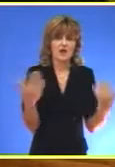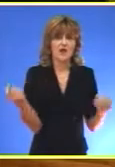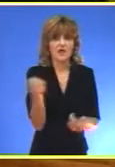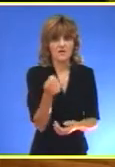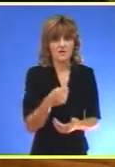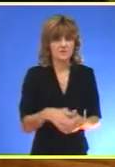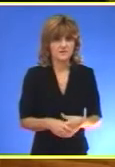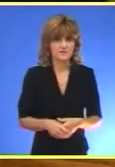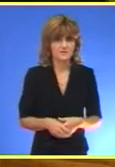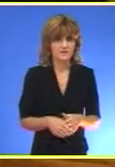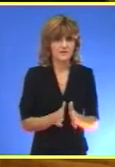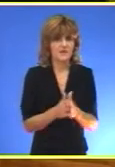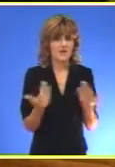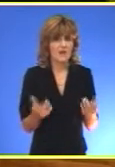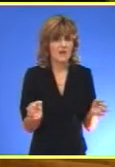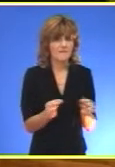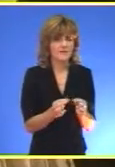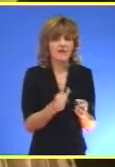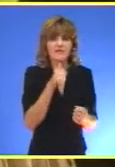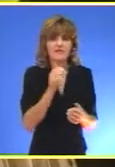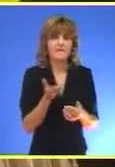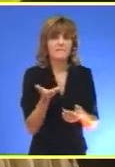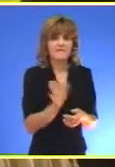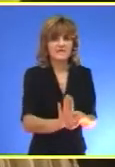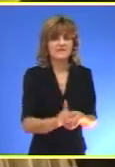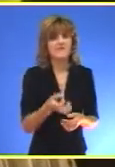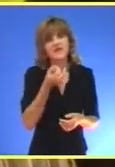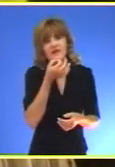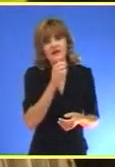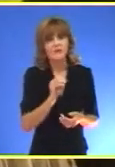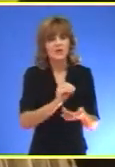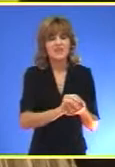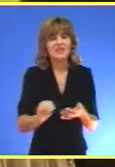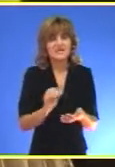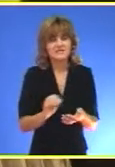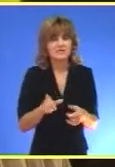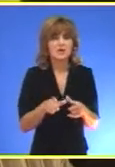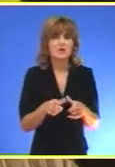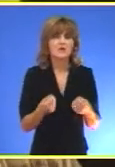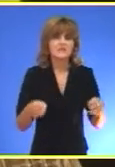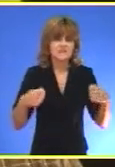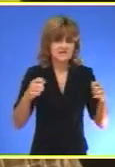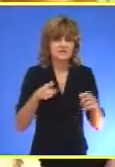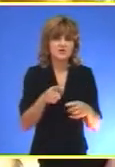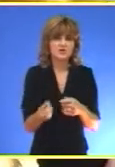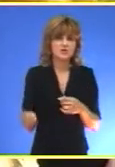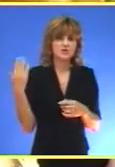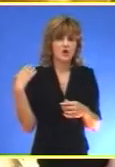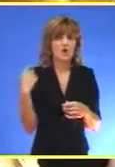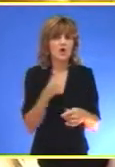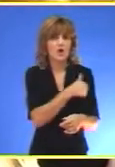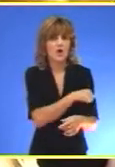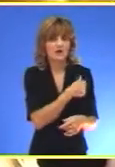susret Knjiga Bele Durancija predstavlja jedan od najcelovitijih tekstova o secesiji Jer iza nje stoje godine